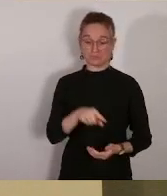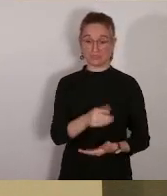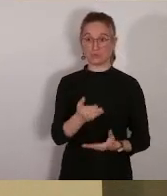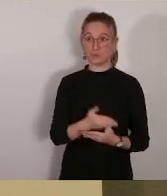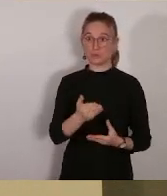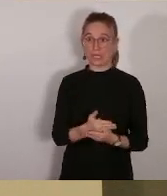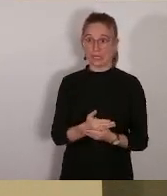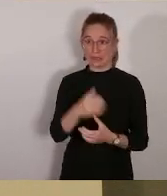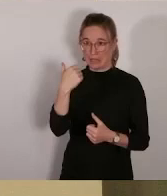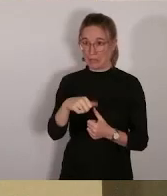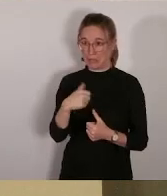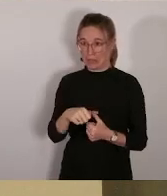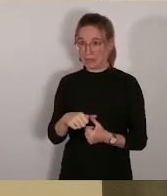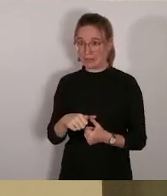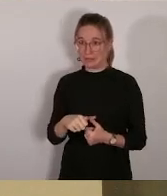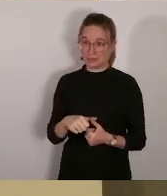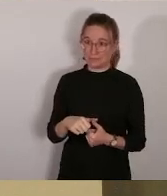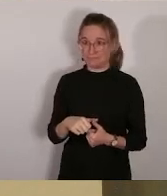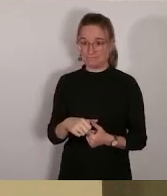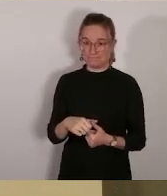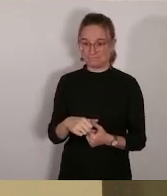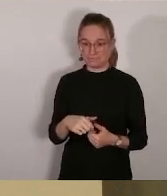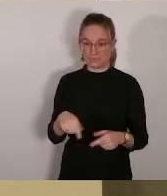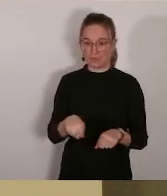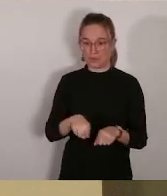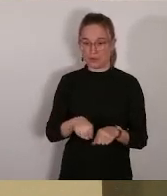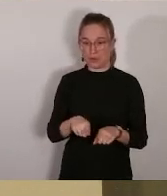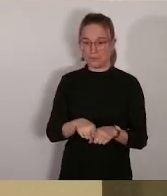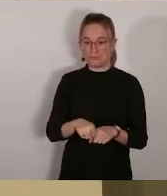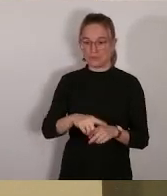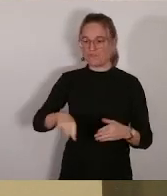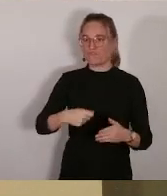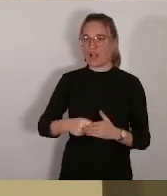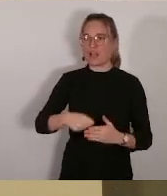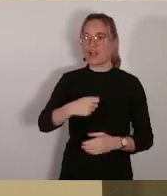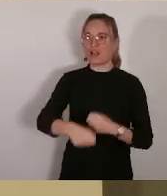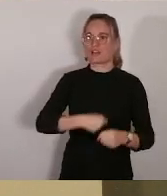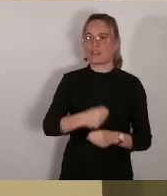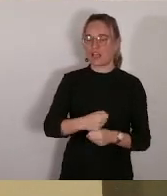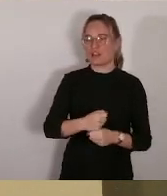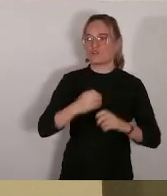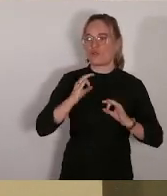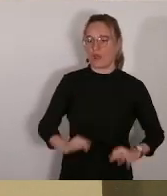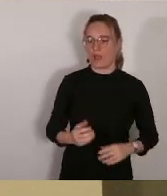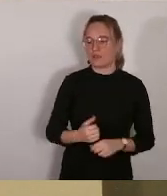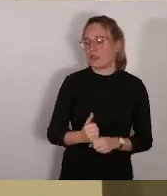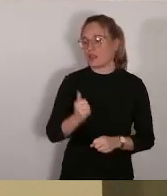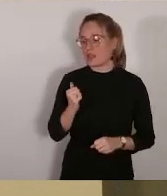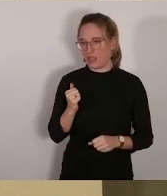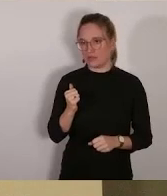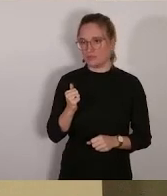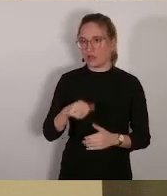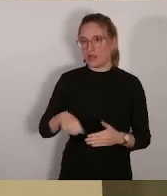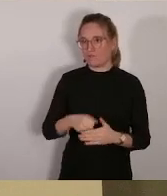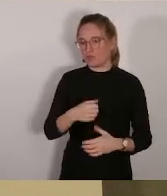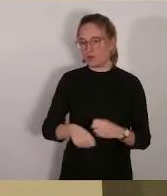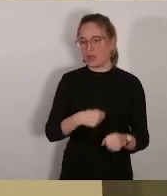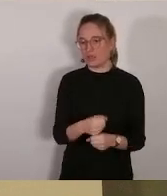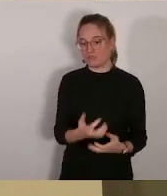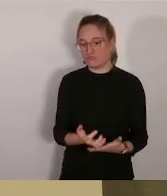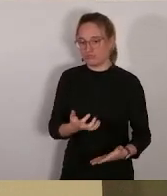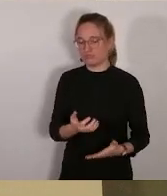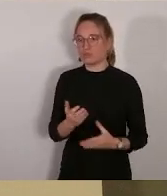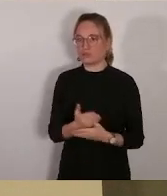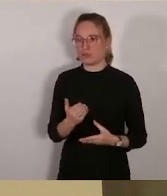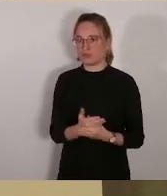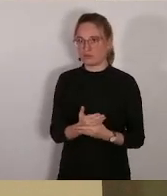ressorti à la fin de l'année scolaire dernière. Donc c'est sur l'école des abeilles, pour être plus précis sur